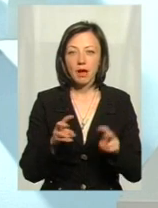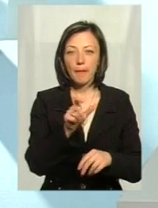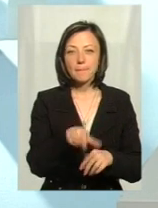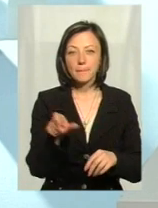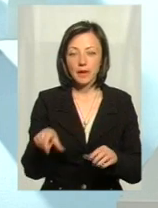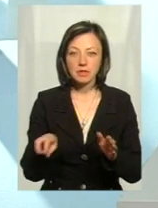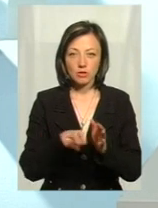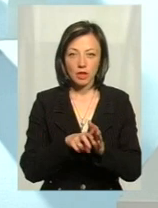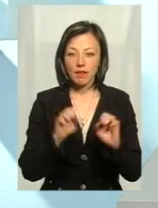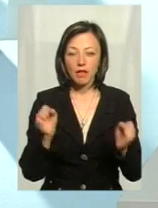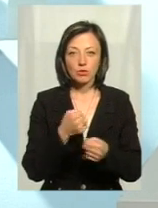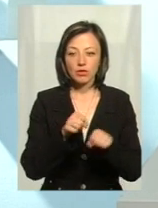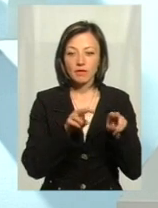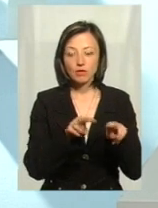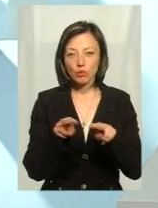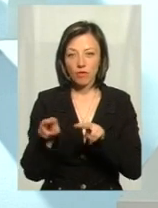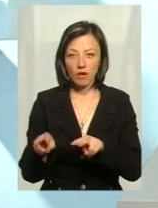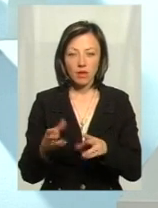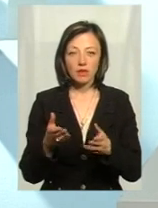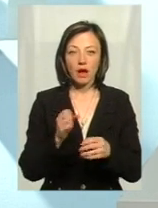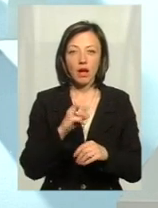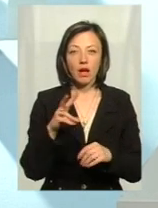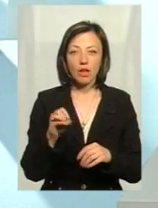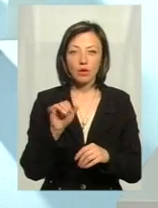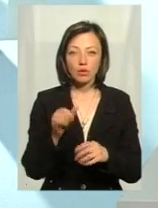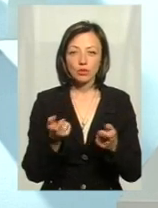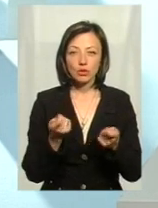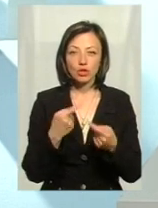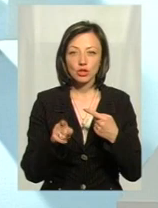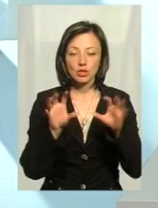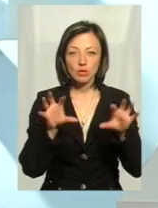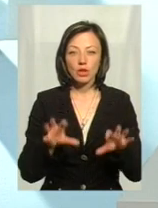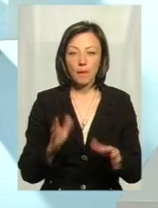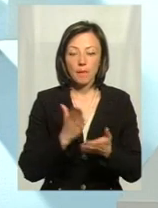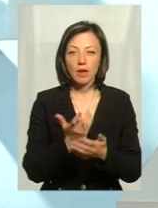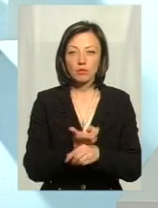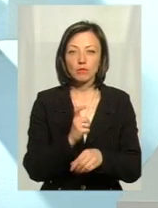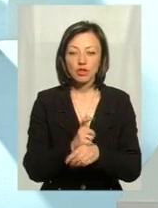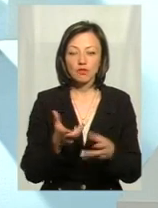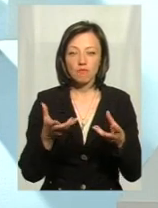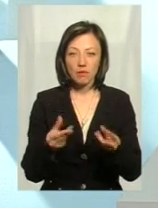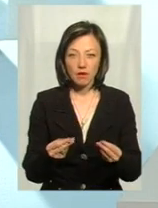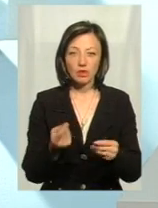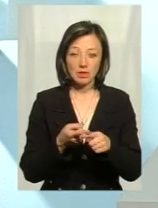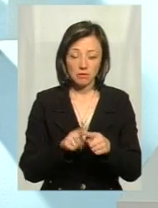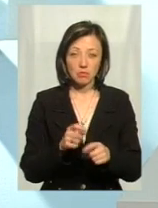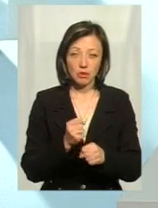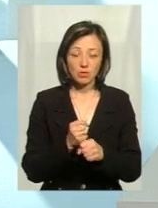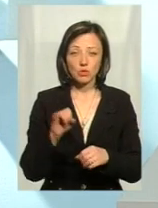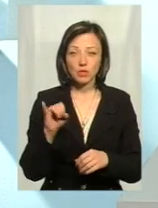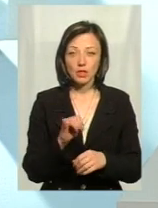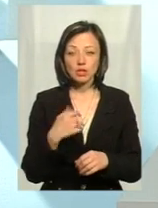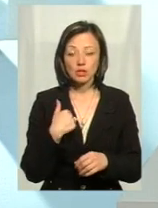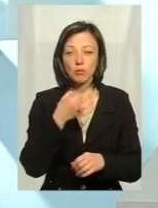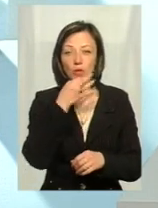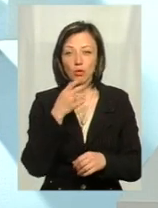їх неможливо відслідкувати, але в них трошки інші законодавства, вони мають більше речігів впливу, і вони над цим працюють. І що